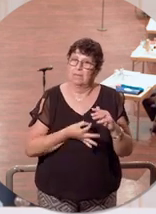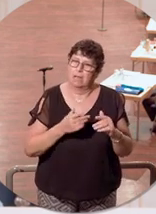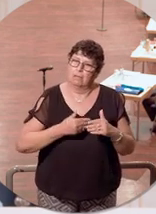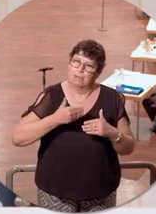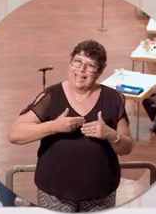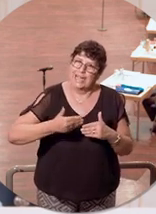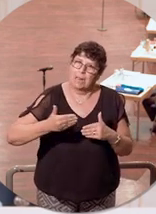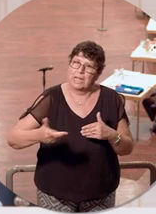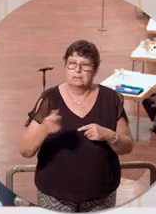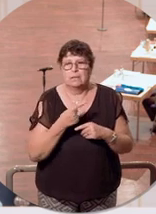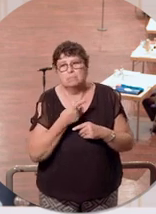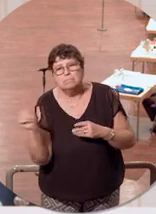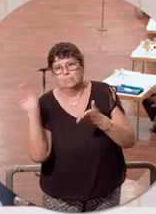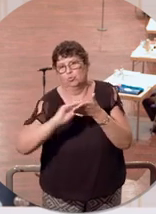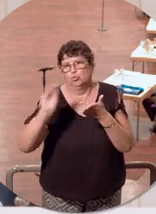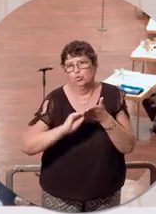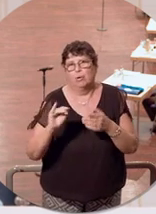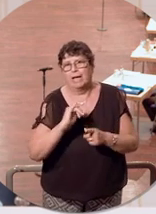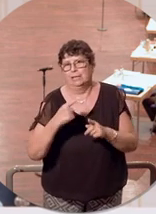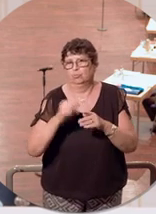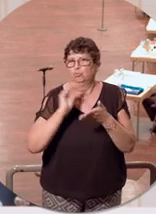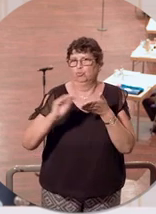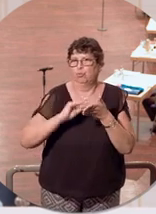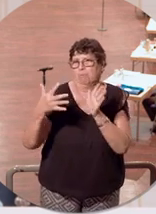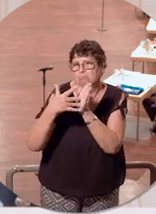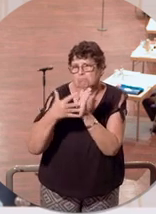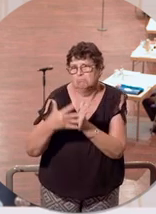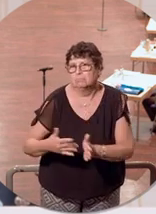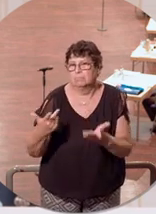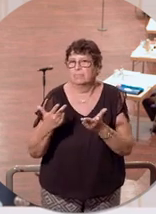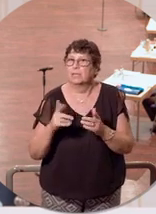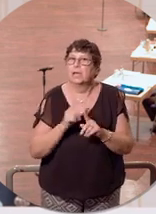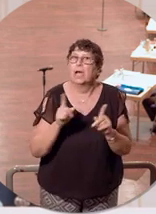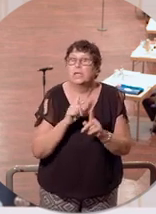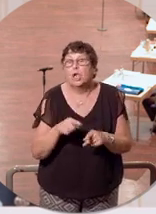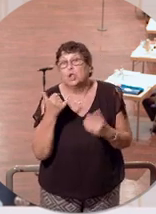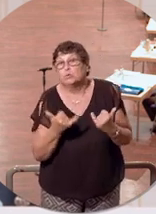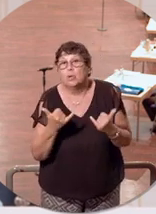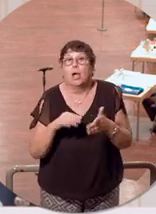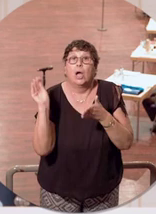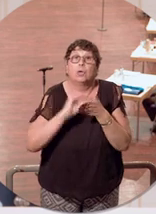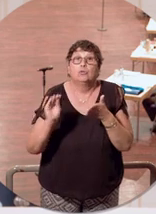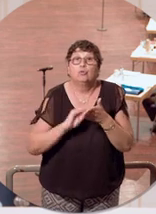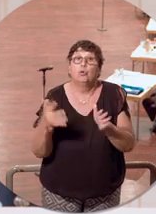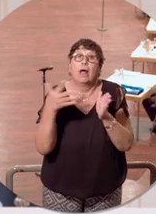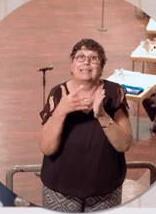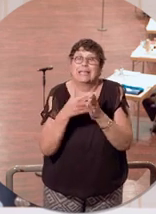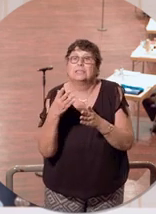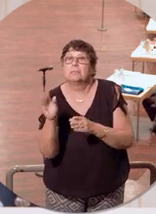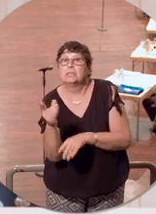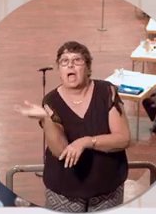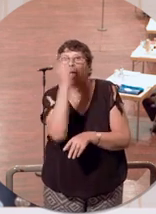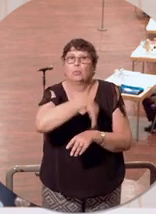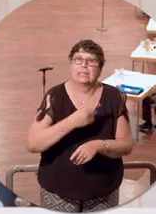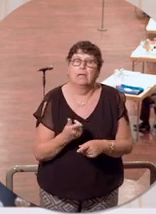regelmäßig alle Schülerinnen und Schüler getestet haben, und zwar nicht so nach dem Motto, wir geben jetzt mal den SchülerInnen und Schülern Tests mit nach Hause